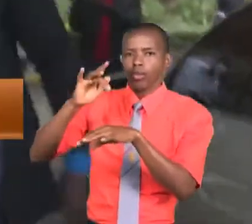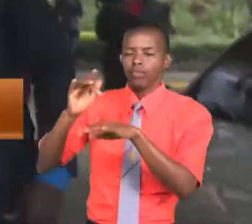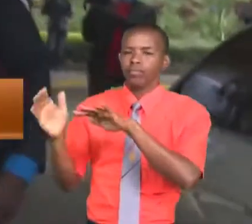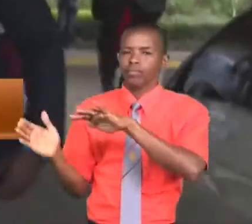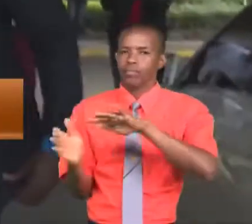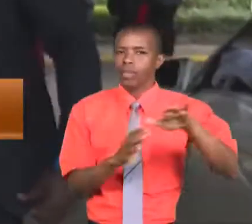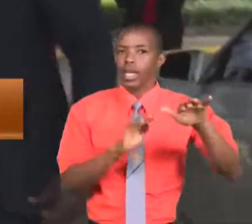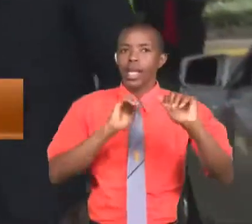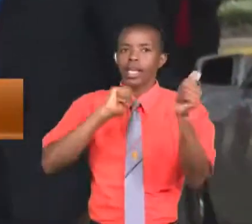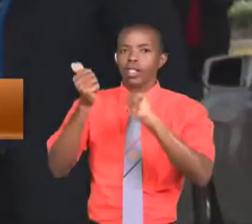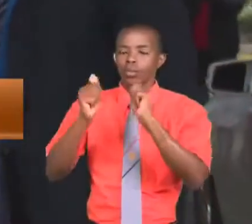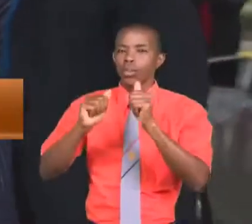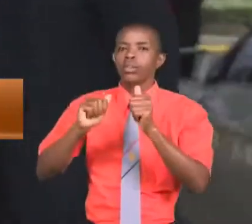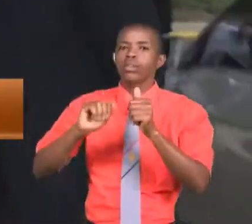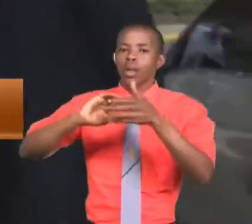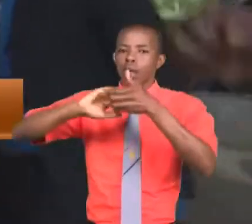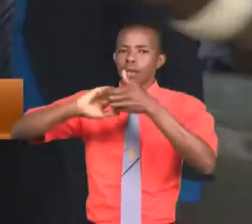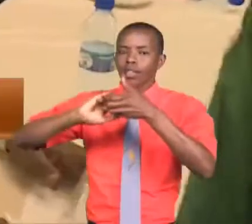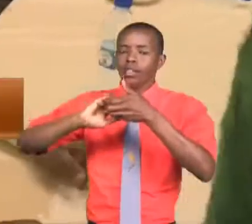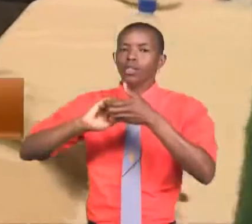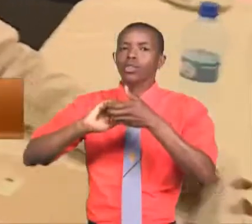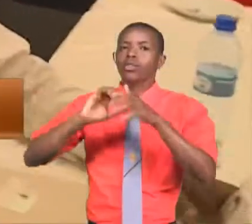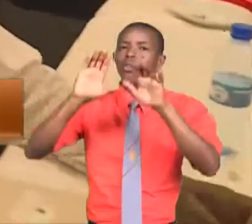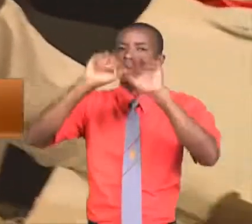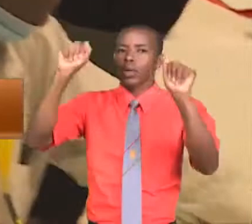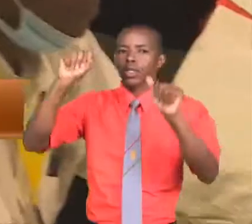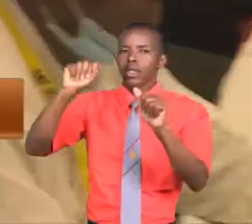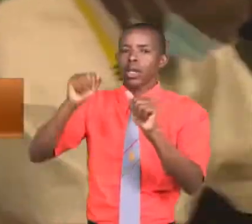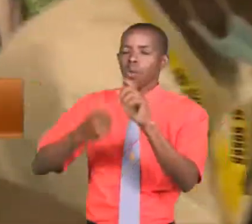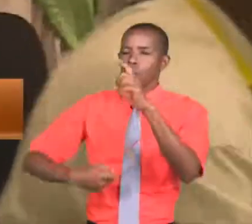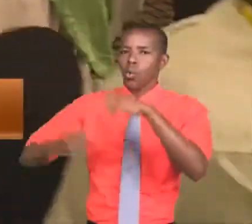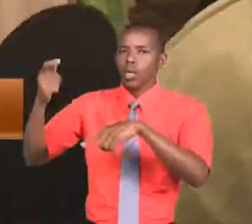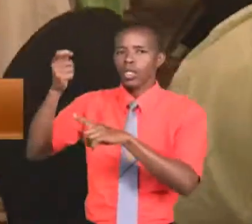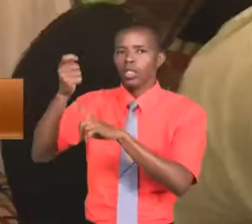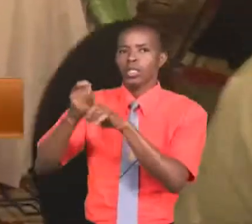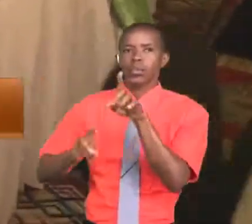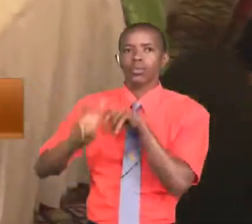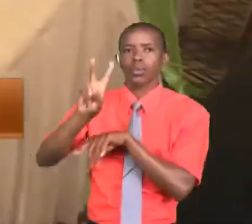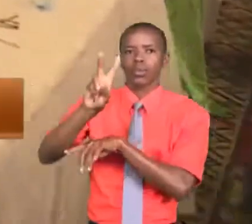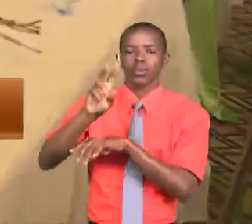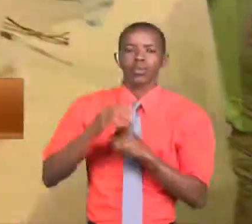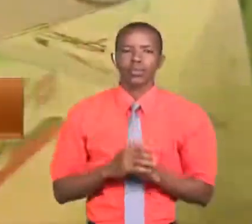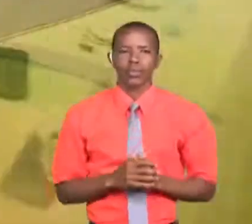michezoni rais wa FKF ni kumuendo wa achaguliwa kwa muula wa pili